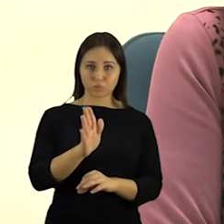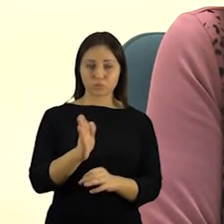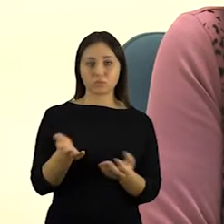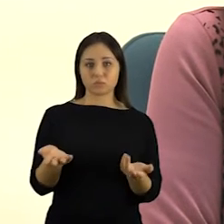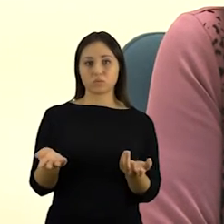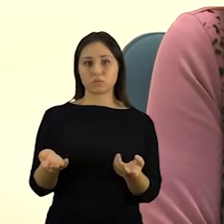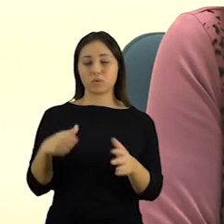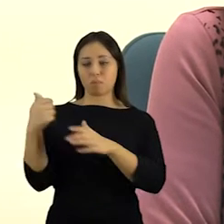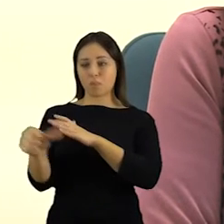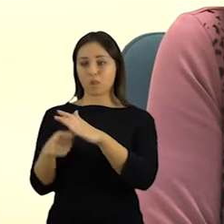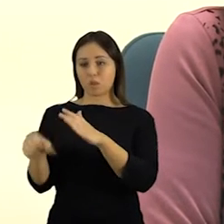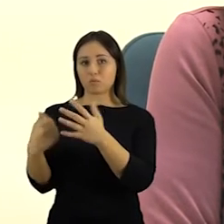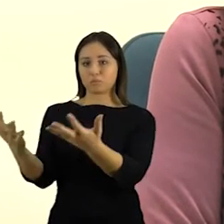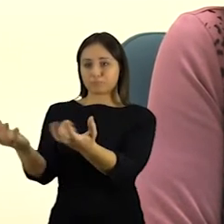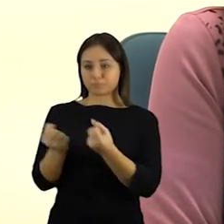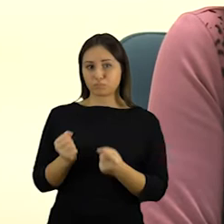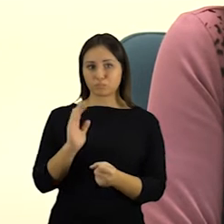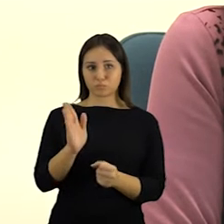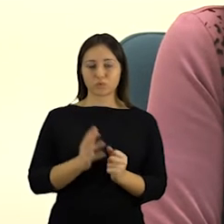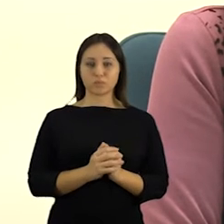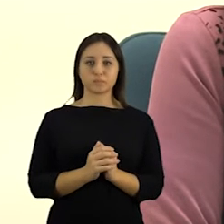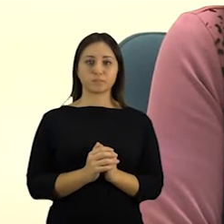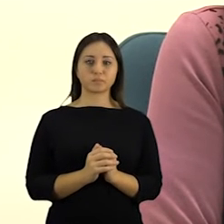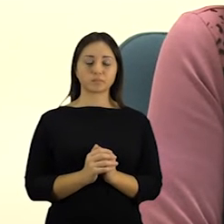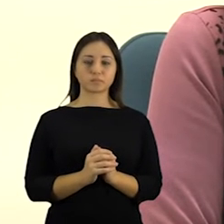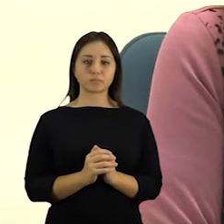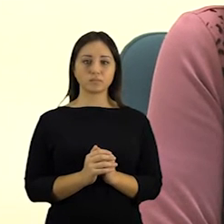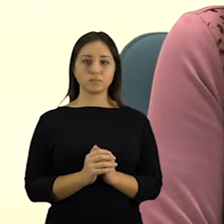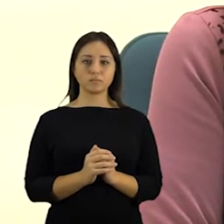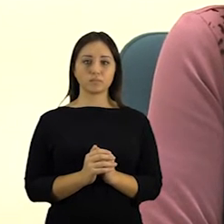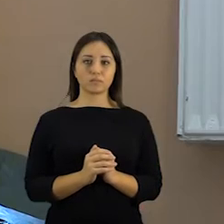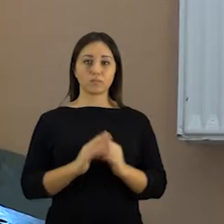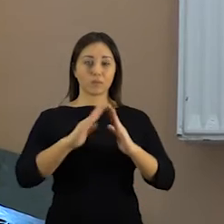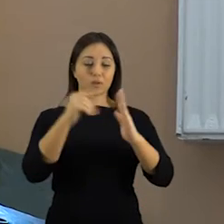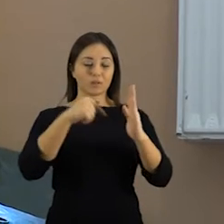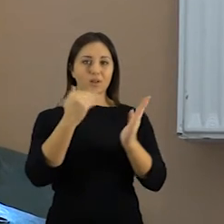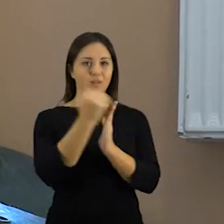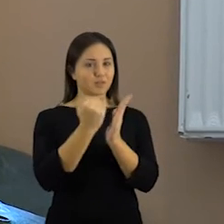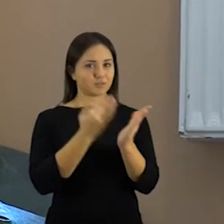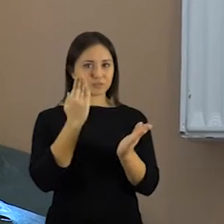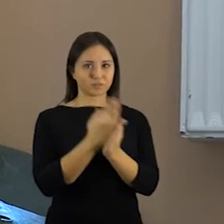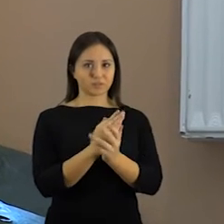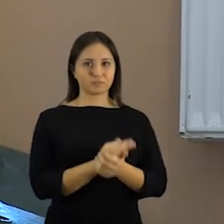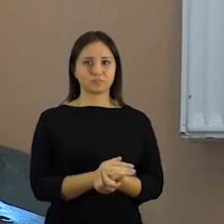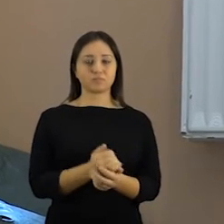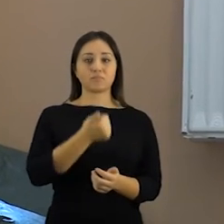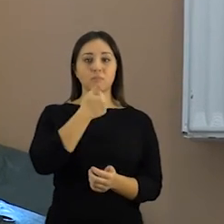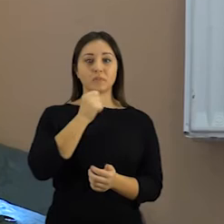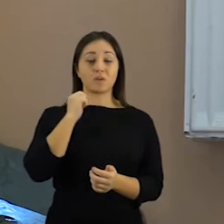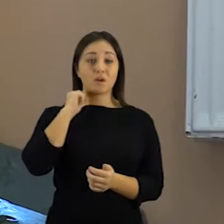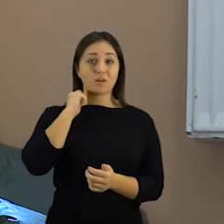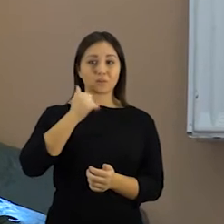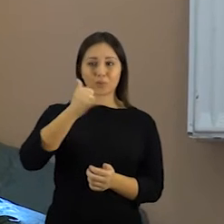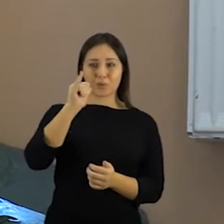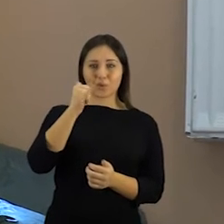galimybėj, būtinybėj, priimtume ir prieš labkirčio pirma čalų suramą. Nors gyvenant į šiuose namuose turi laikytis tam